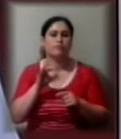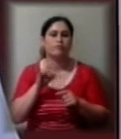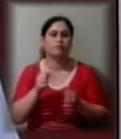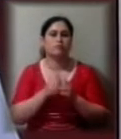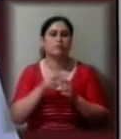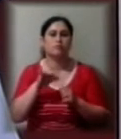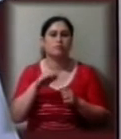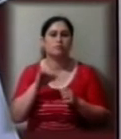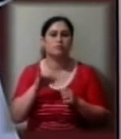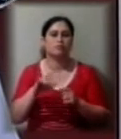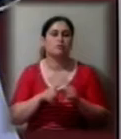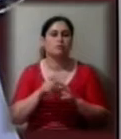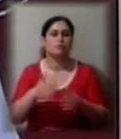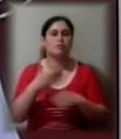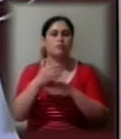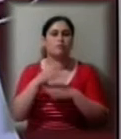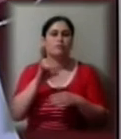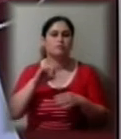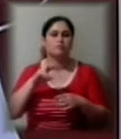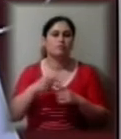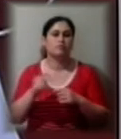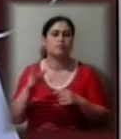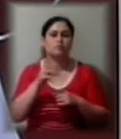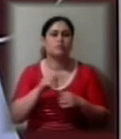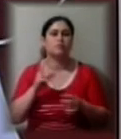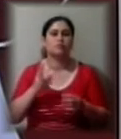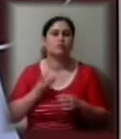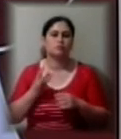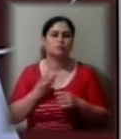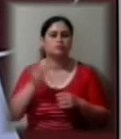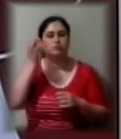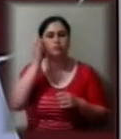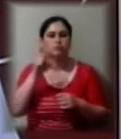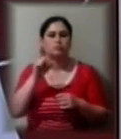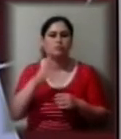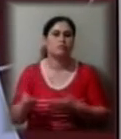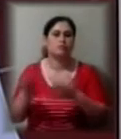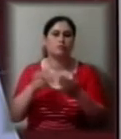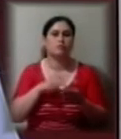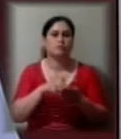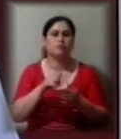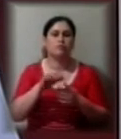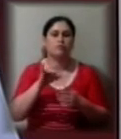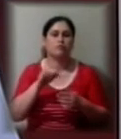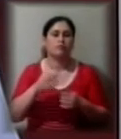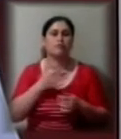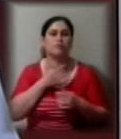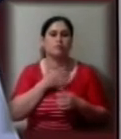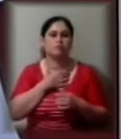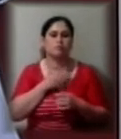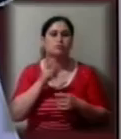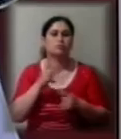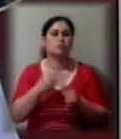підняли прапор фестивалю, а всіх охочих пригадати захід запросили прийти у фірмових футболках. Що з цього вийшло,